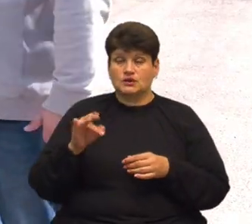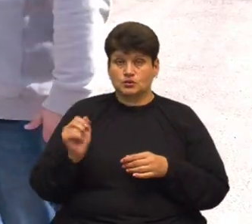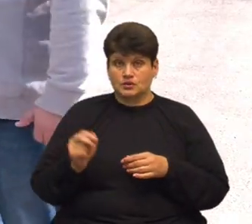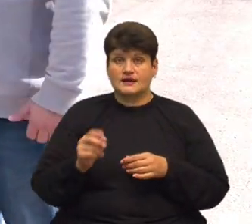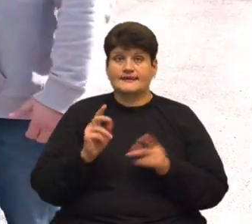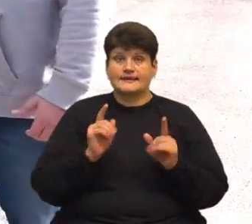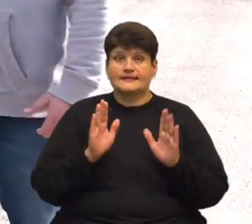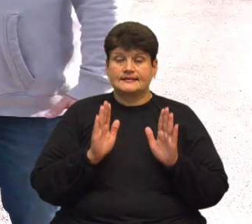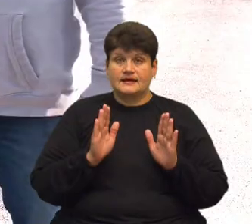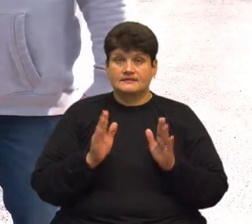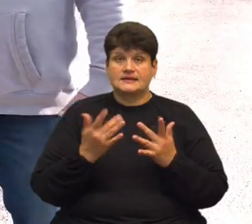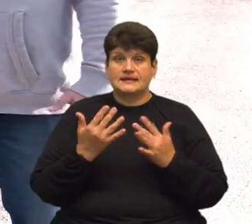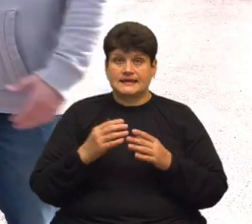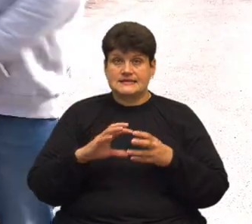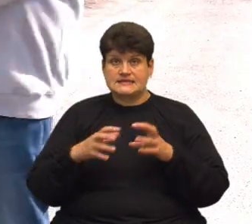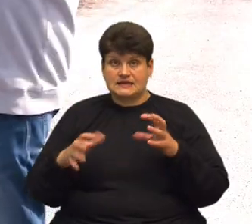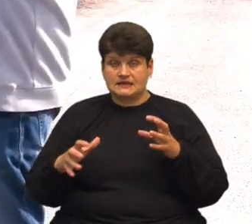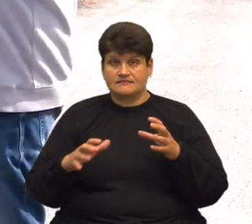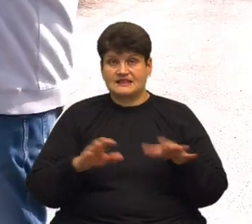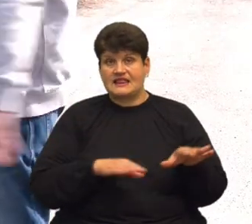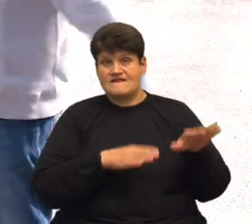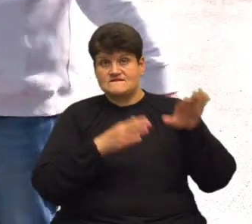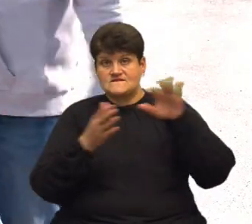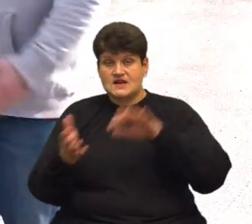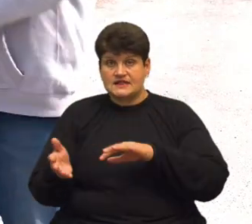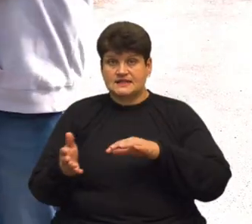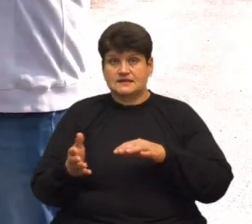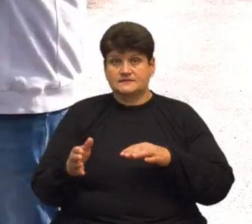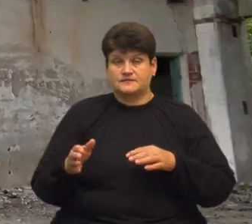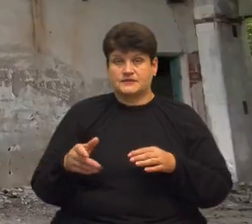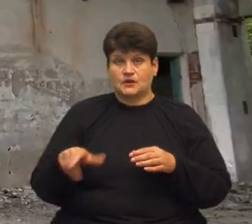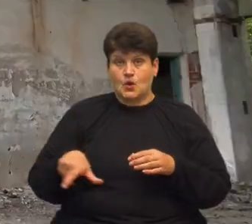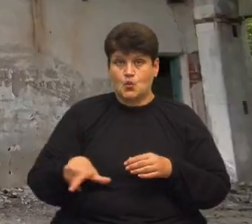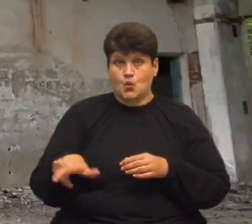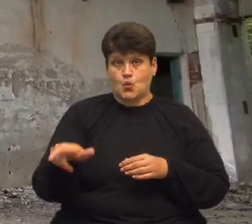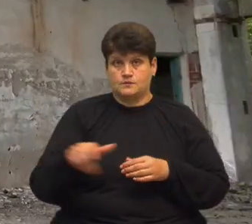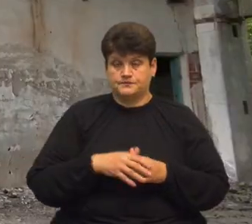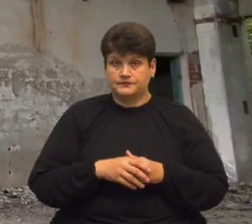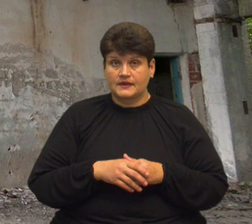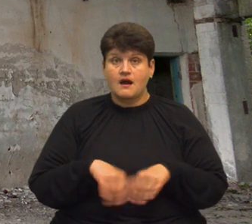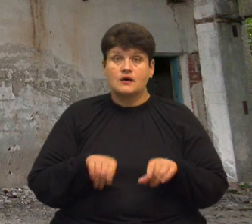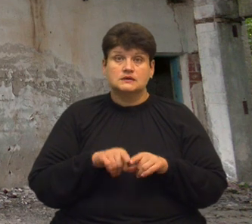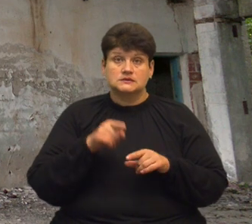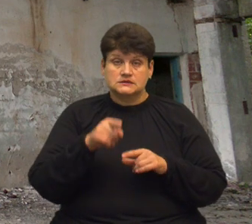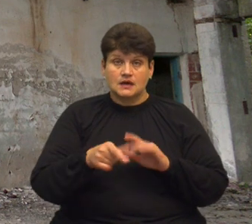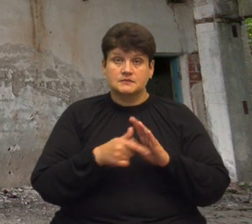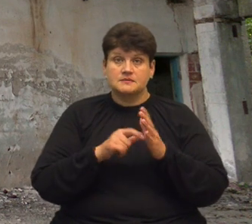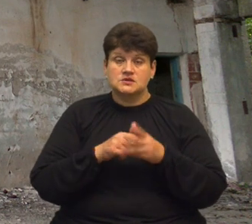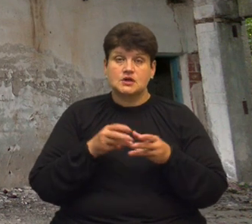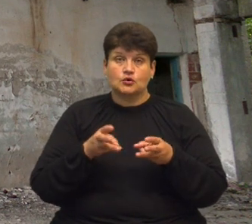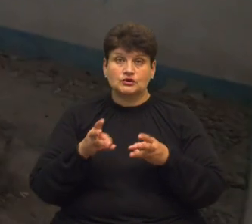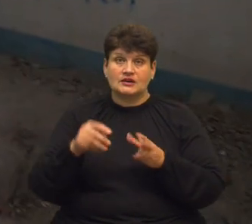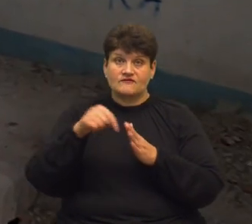тільки ці глини вилетіли не то, що на узбіччя, а взагалі на дорогу. А так виглядає приміщення котельні